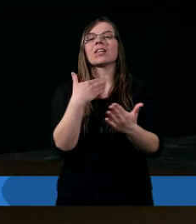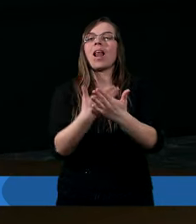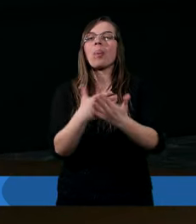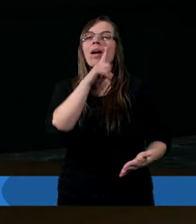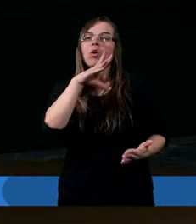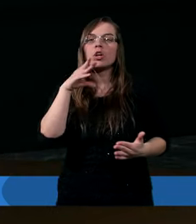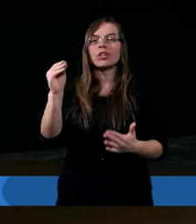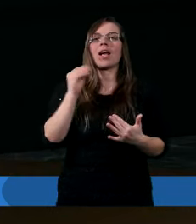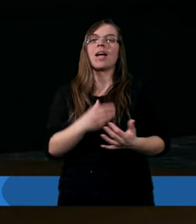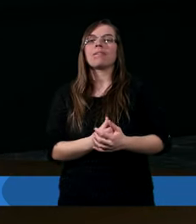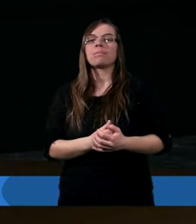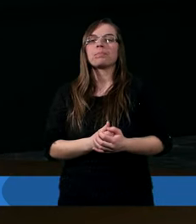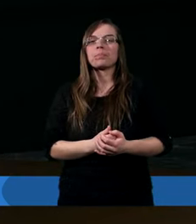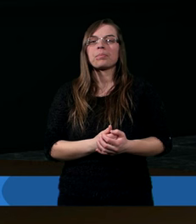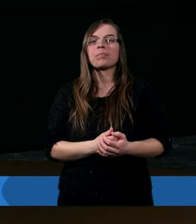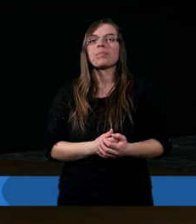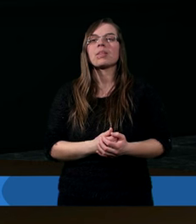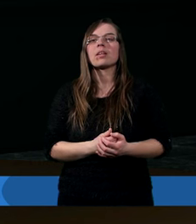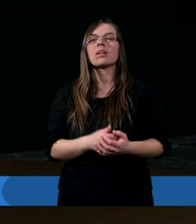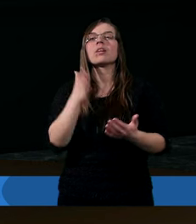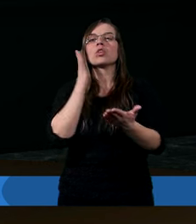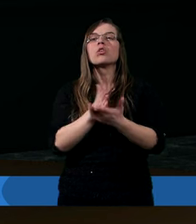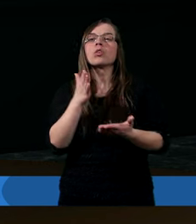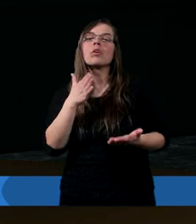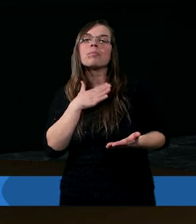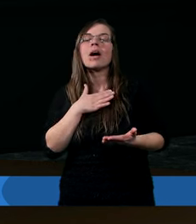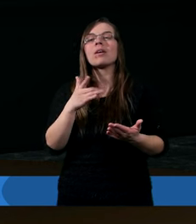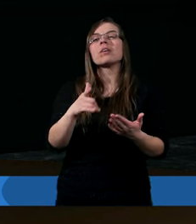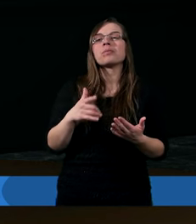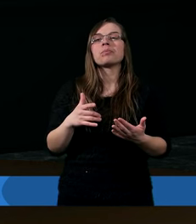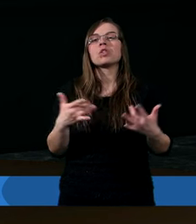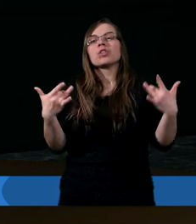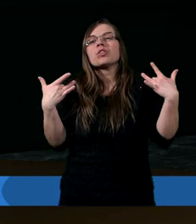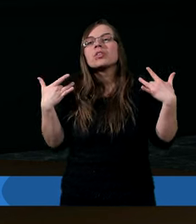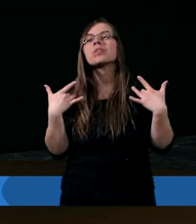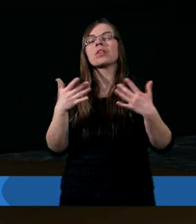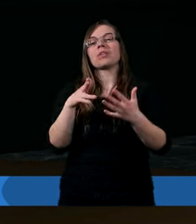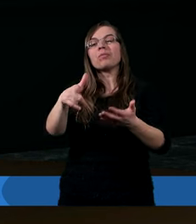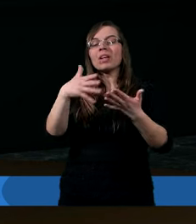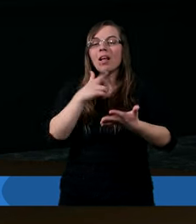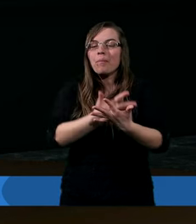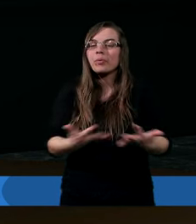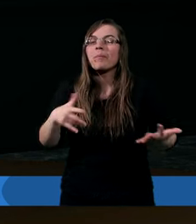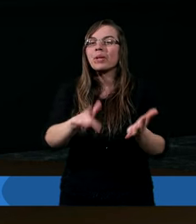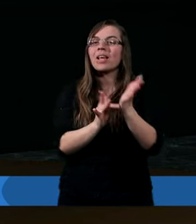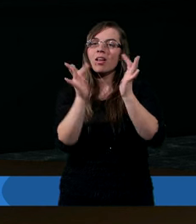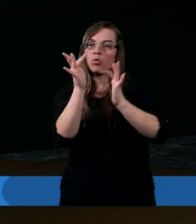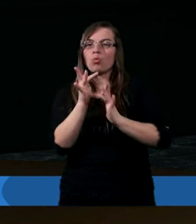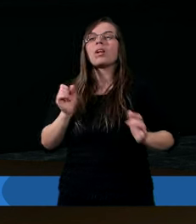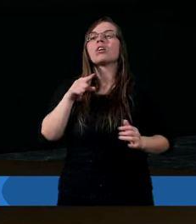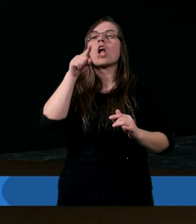że już samo życie Jezusa na tej ziemi pokazywało,